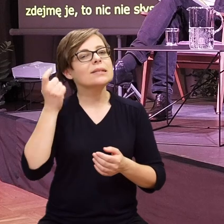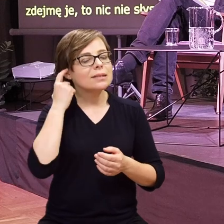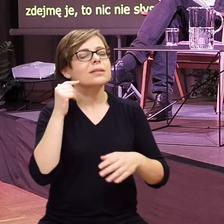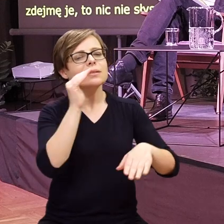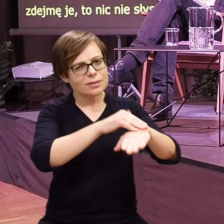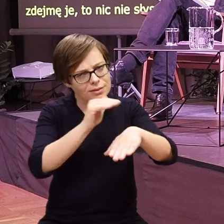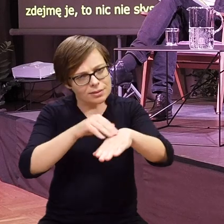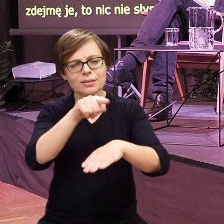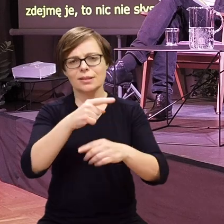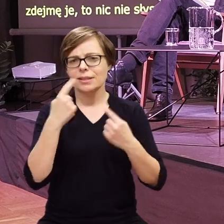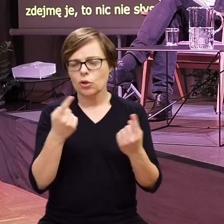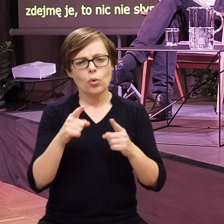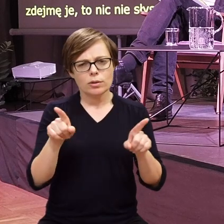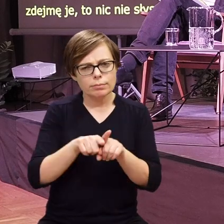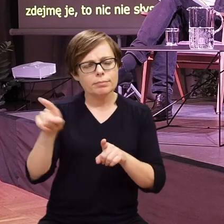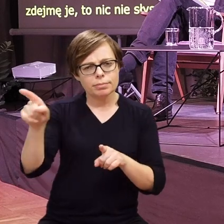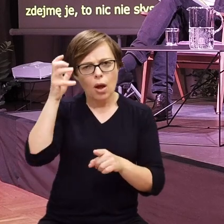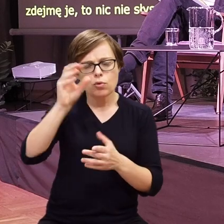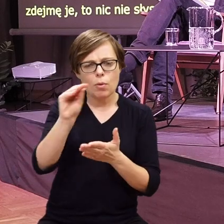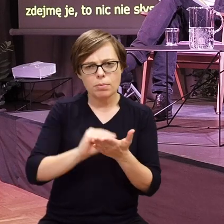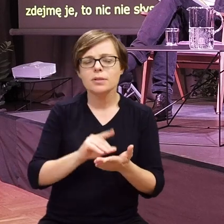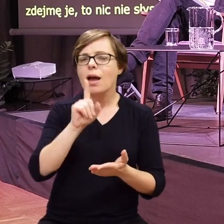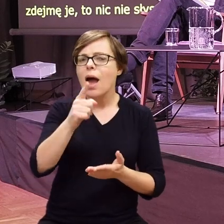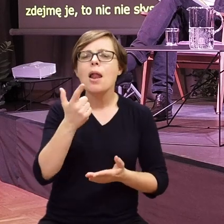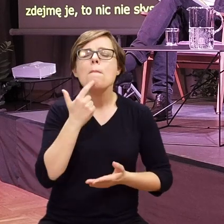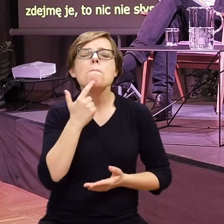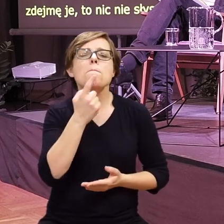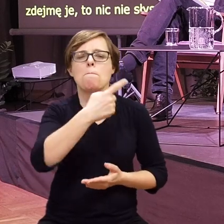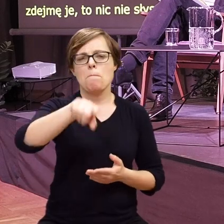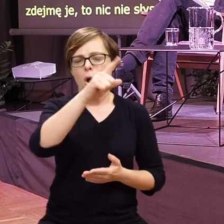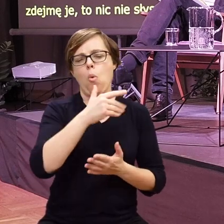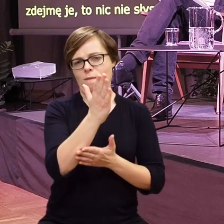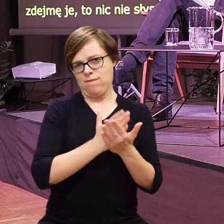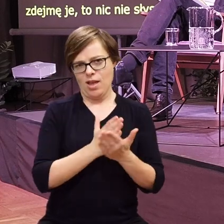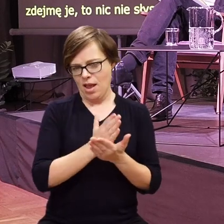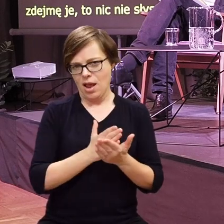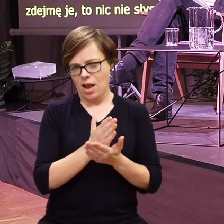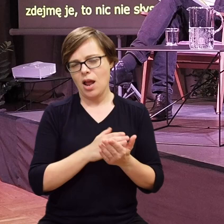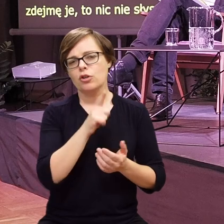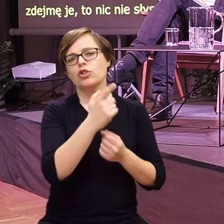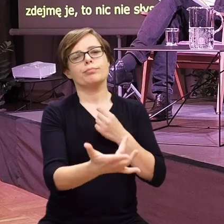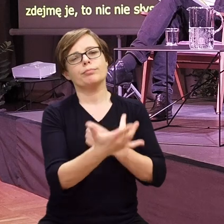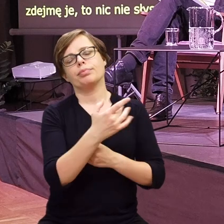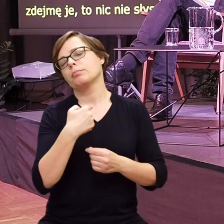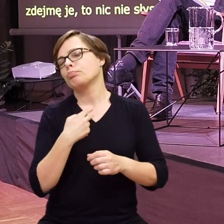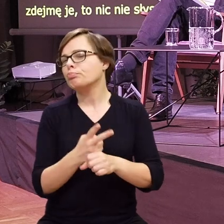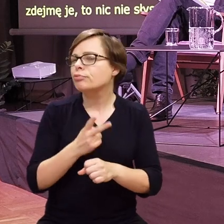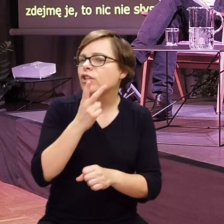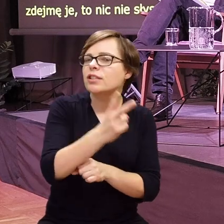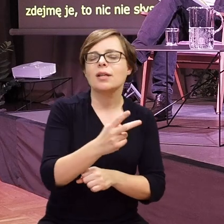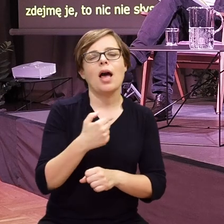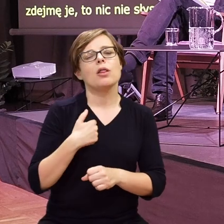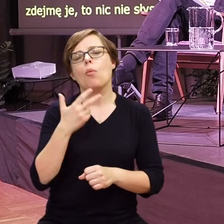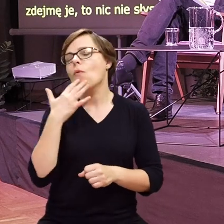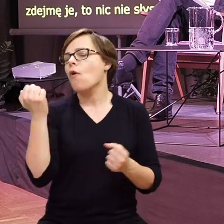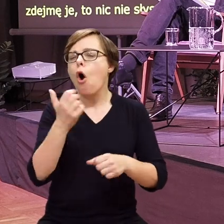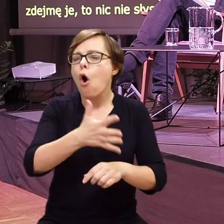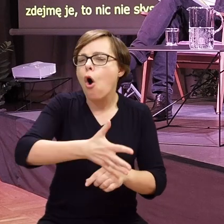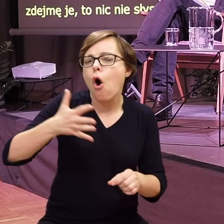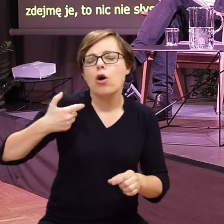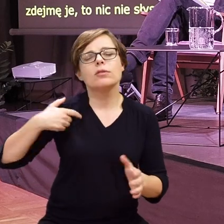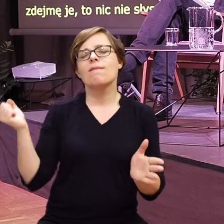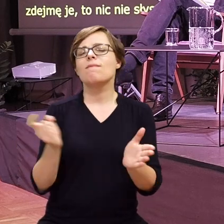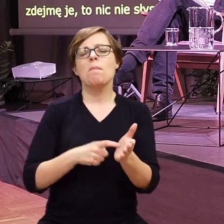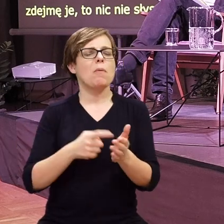sytuacjach opisanych przez autorkę. Niestety mało kto wierzył, zarzucając mi przesadę. Za ostro mówisz, za